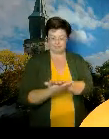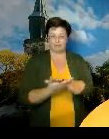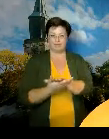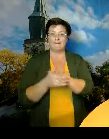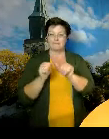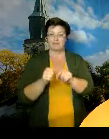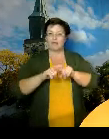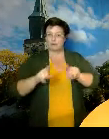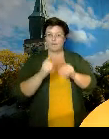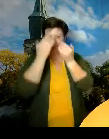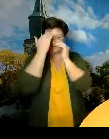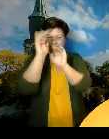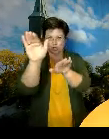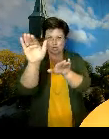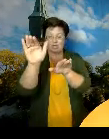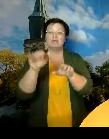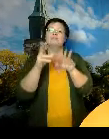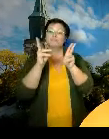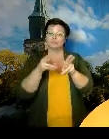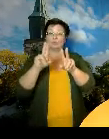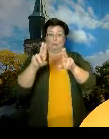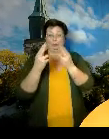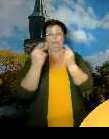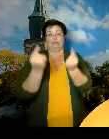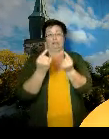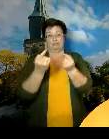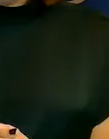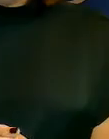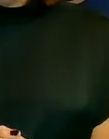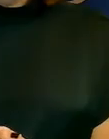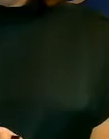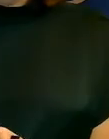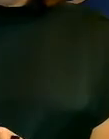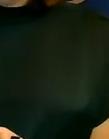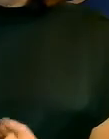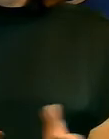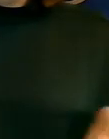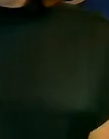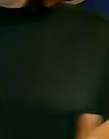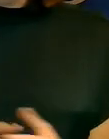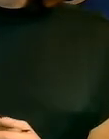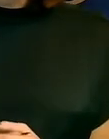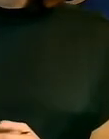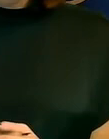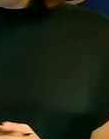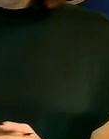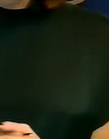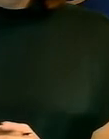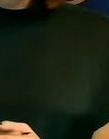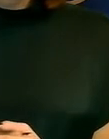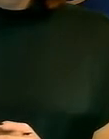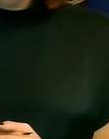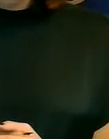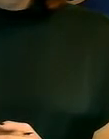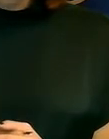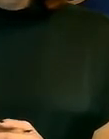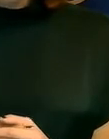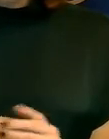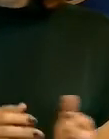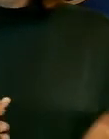syytä tiedottaa nopeammin, niin sitten tiedotamme myös niin. Lähtökohtaisesti näin viikon välein.